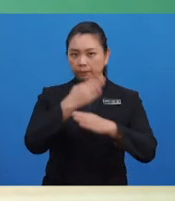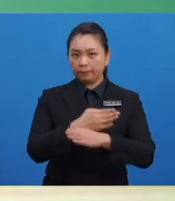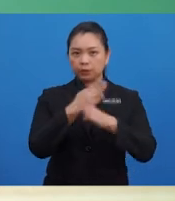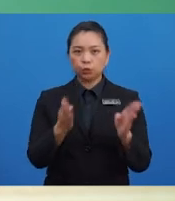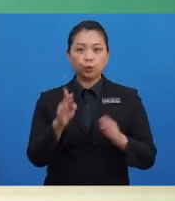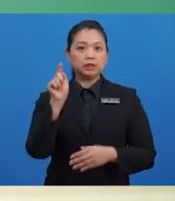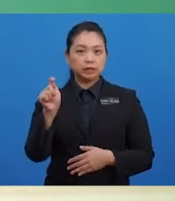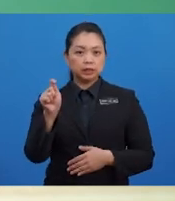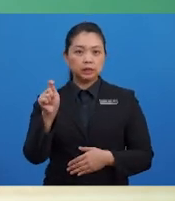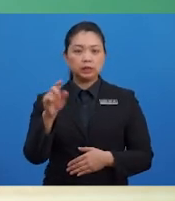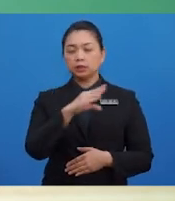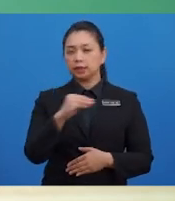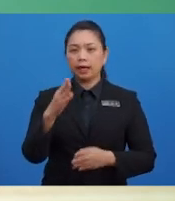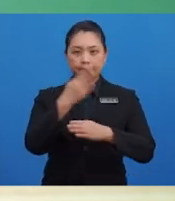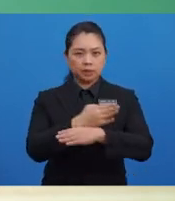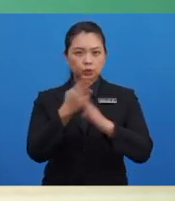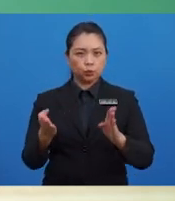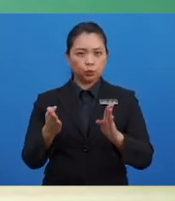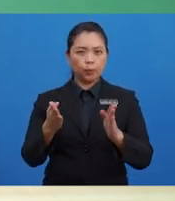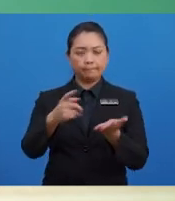dan bentuk penyata.